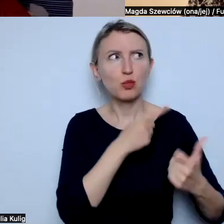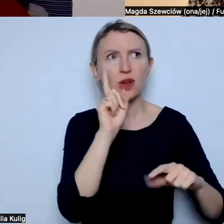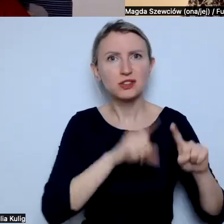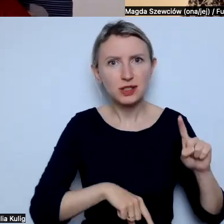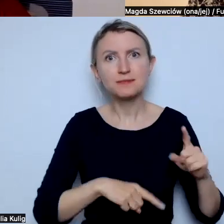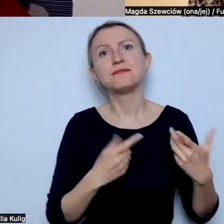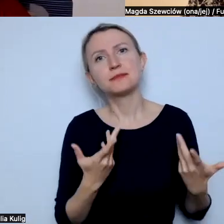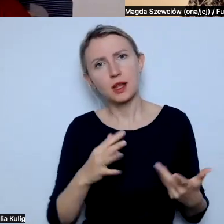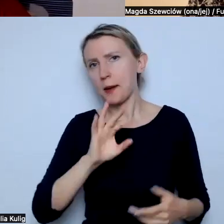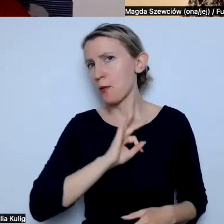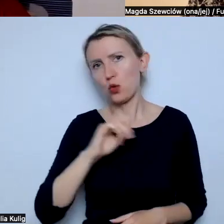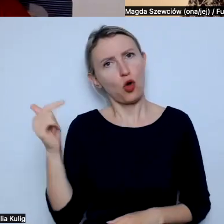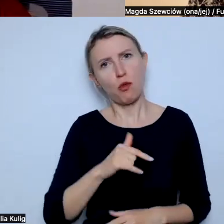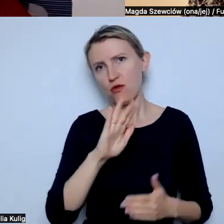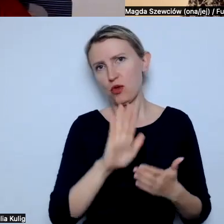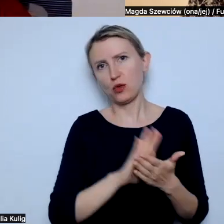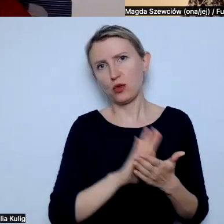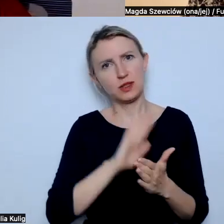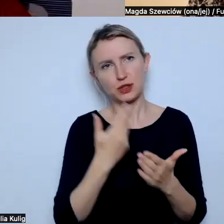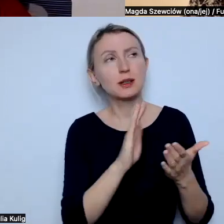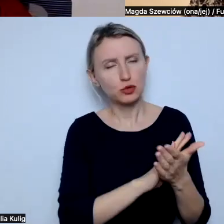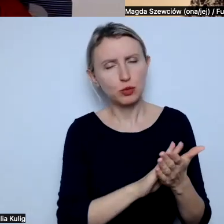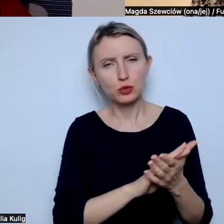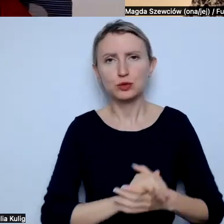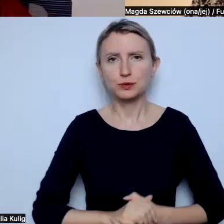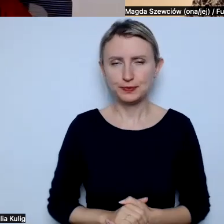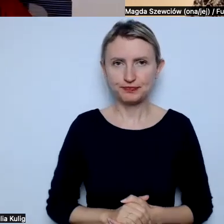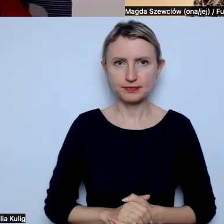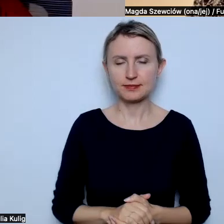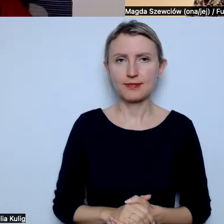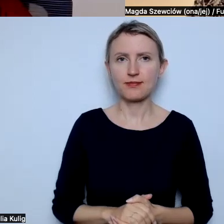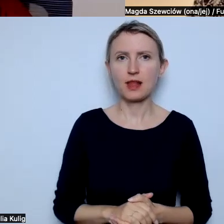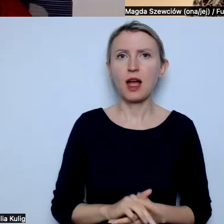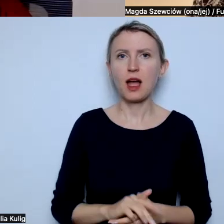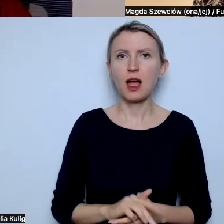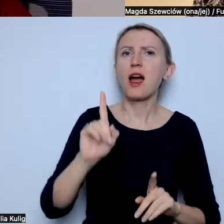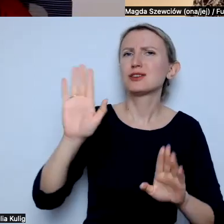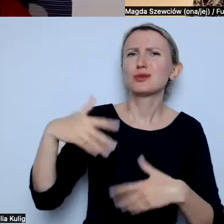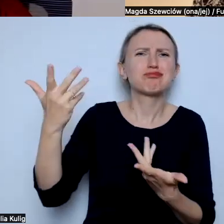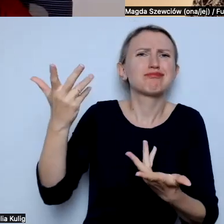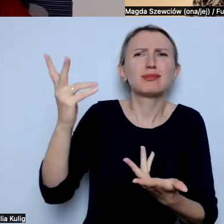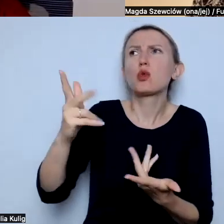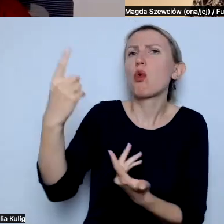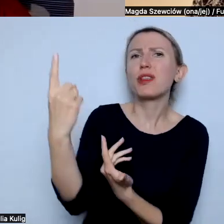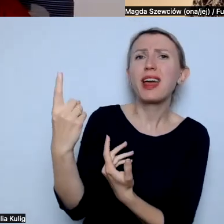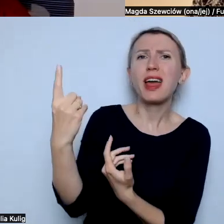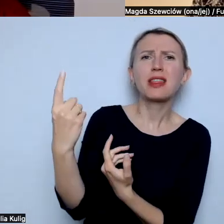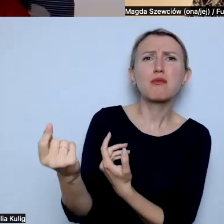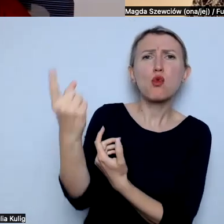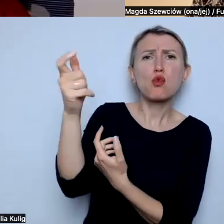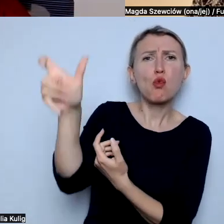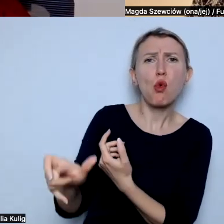no to naszym obowiązkiem jest się przyznać. Ale to, że jakiś tam jeden człowiek